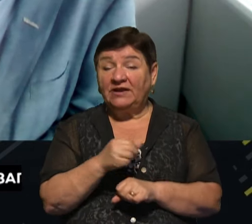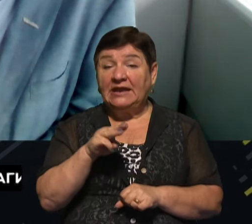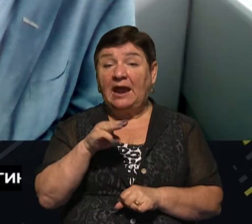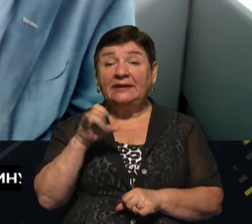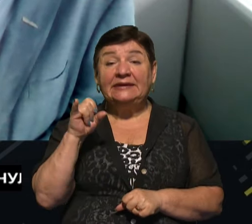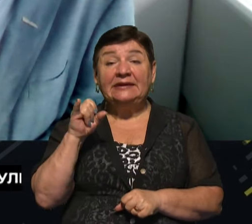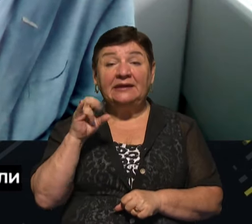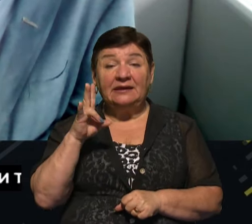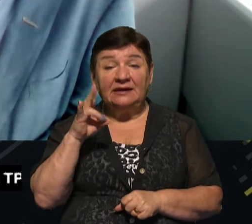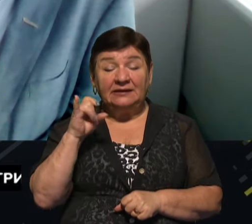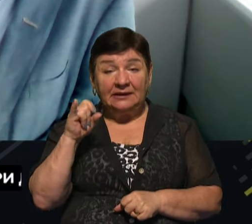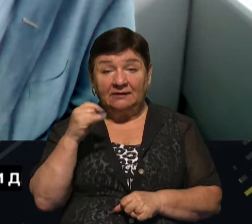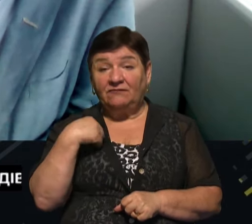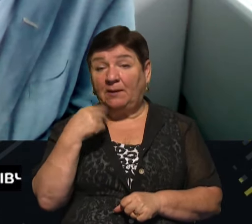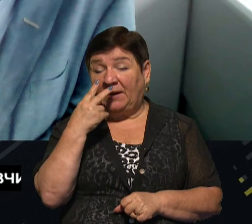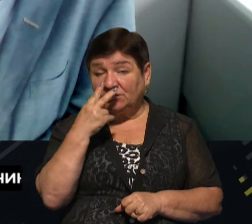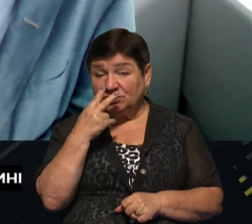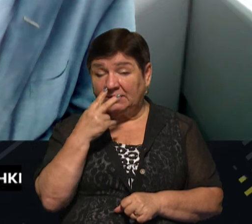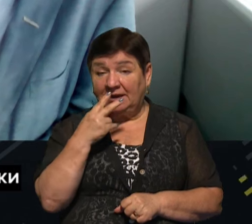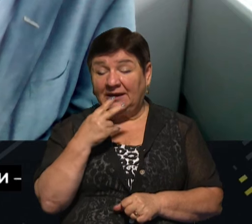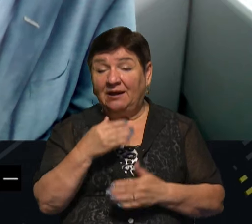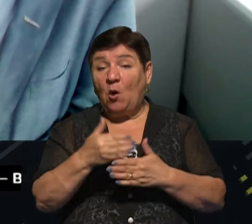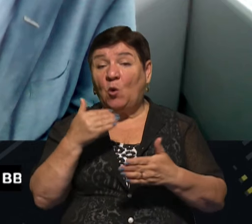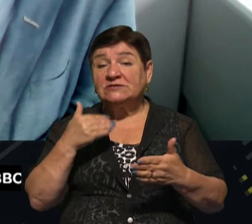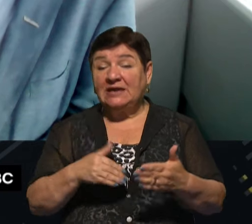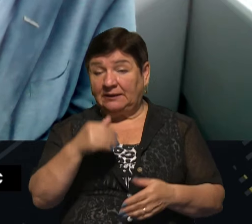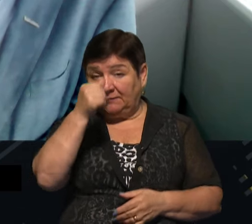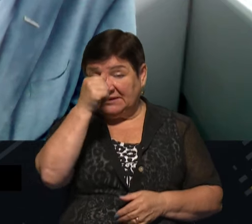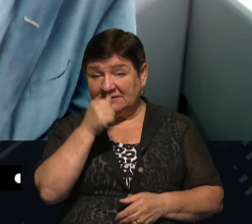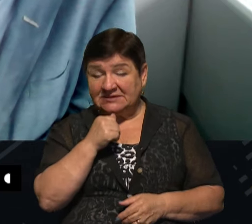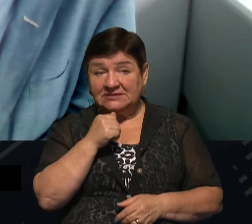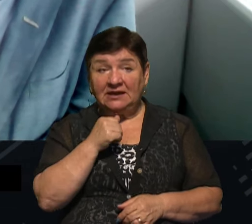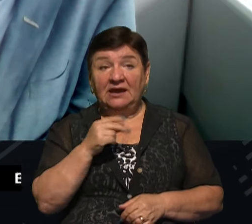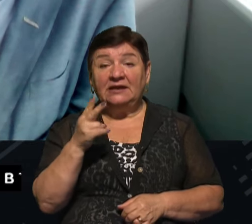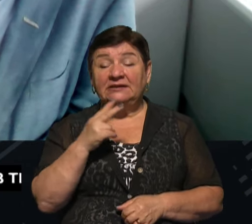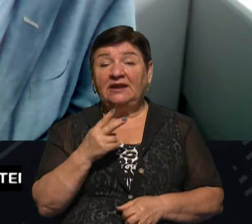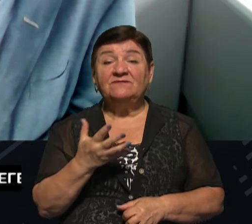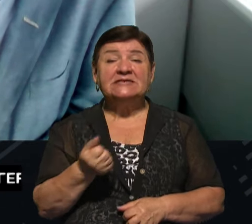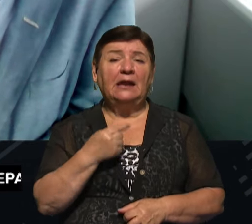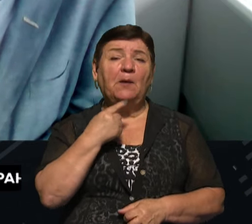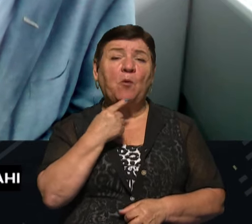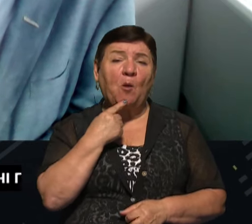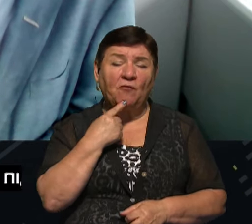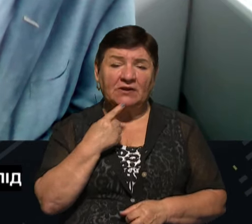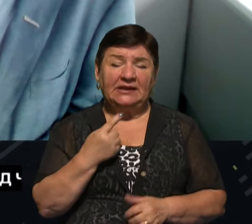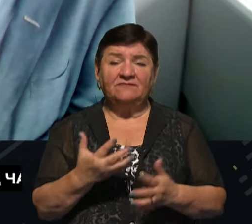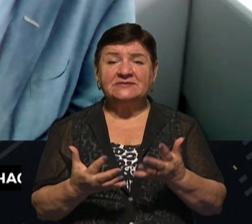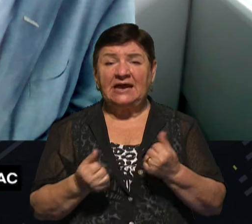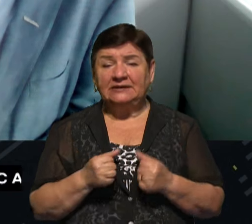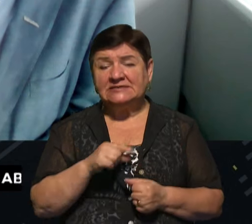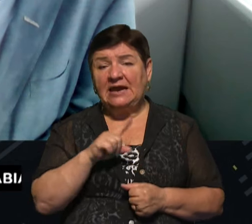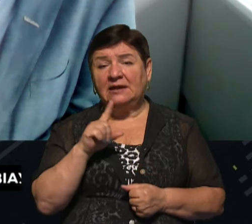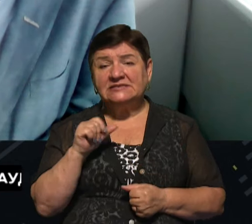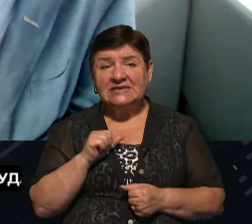бачили протягом останнього місяця, де, наприклад, взялися, чи пробували взятися за